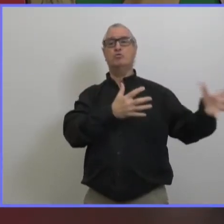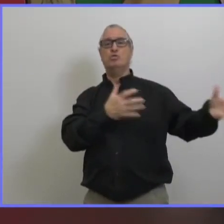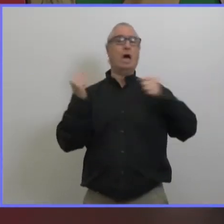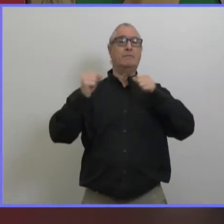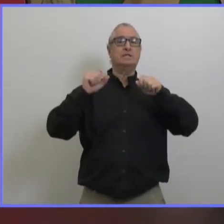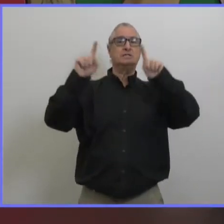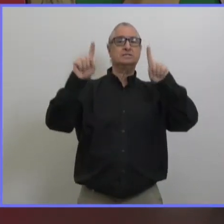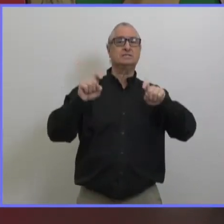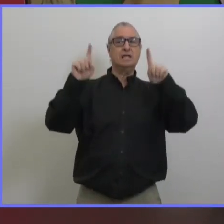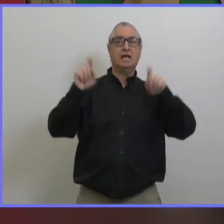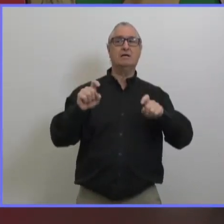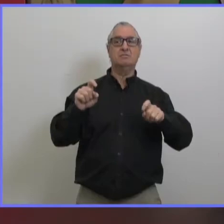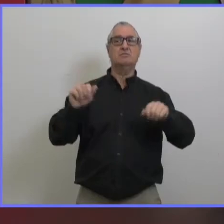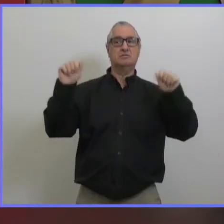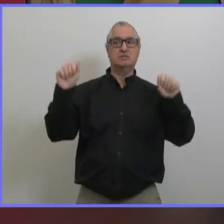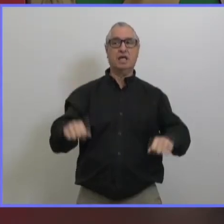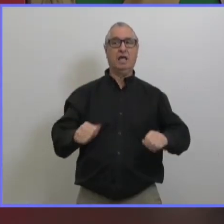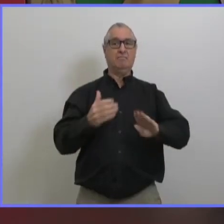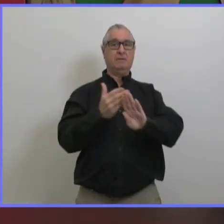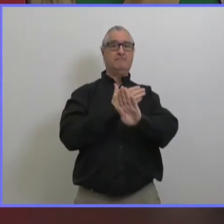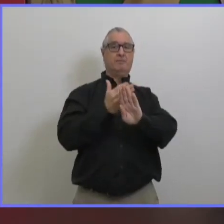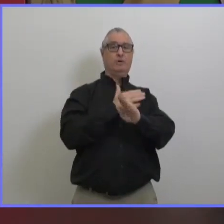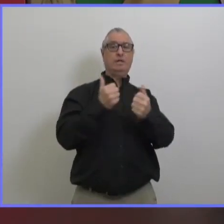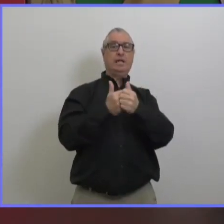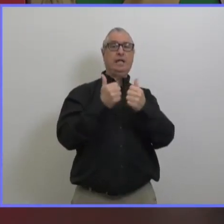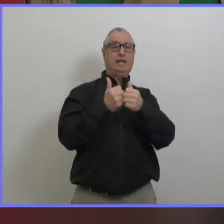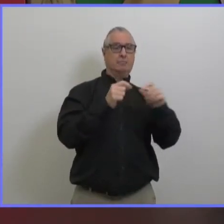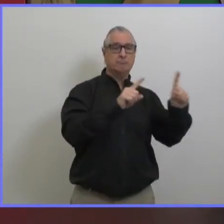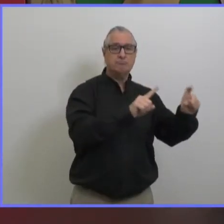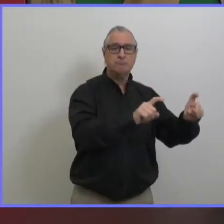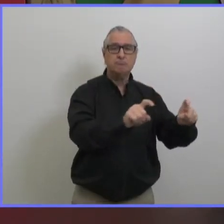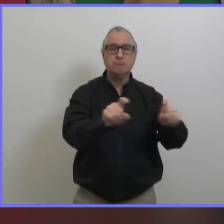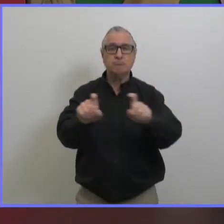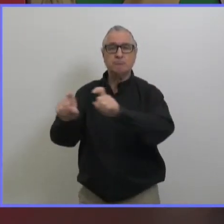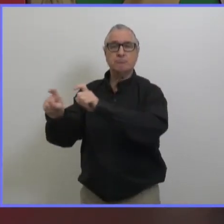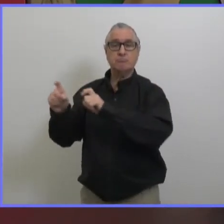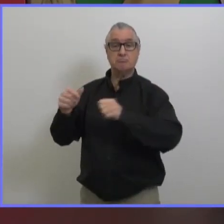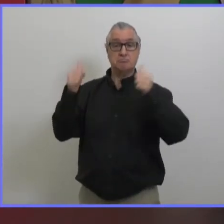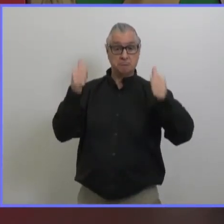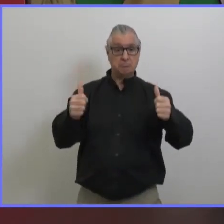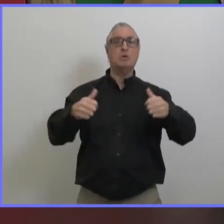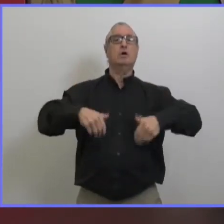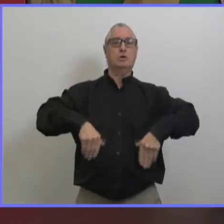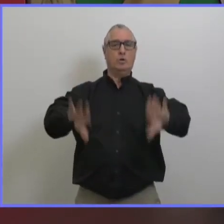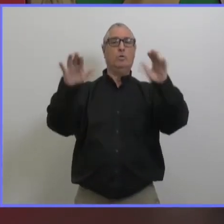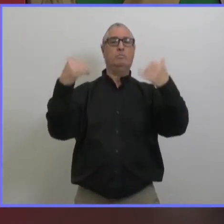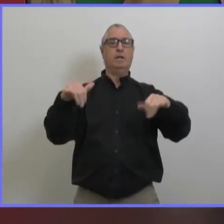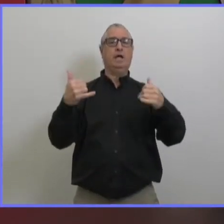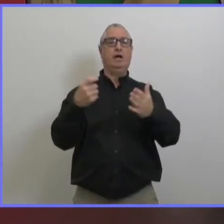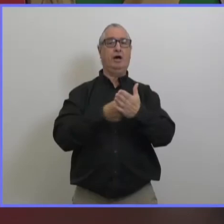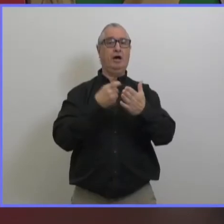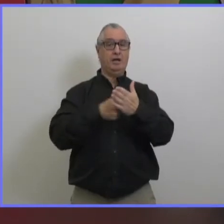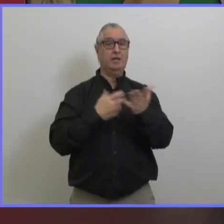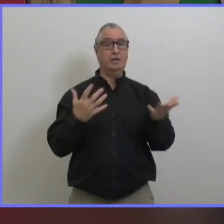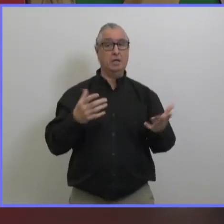lnh étant donné ce qui s'est passé au sud de la frontière